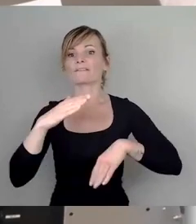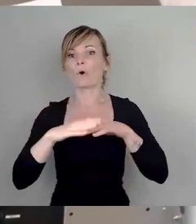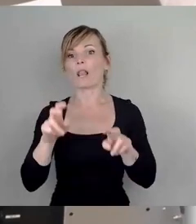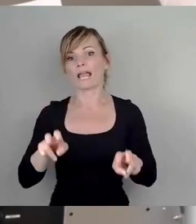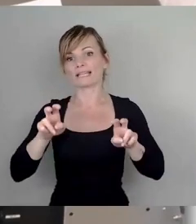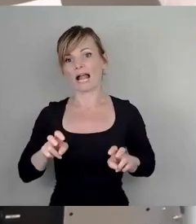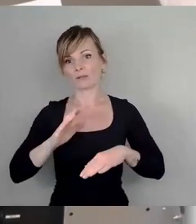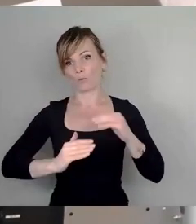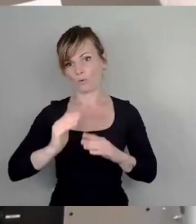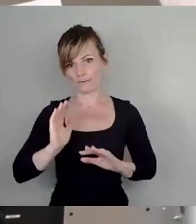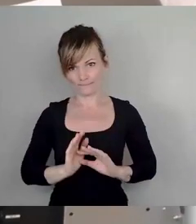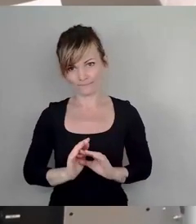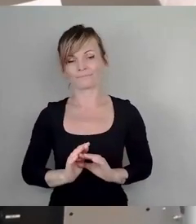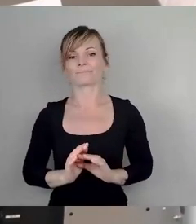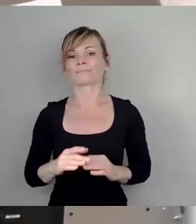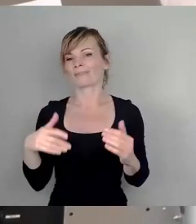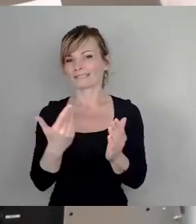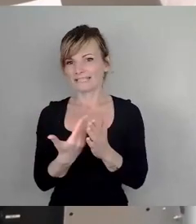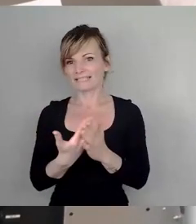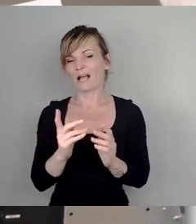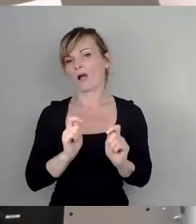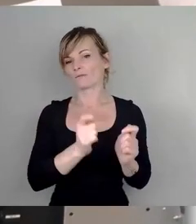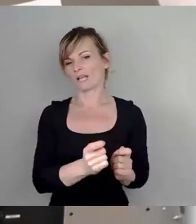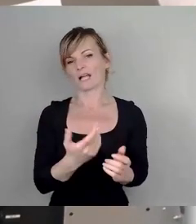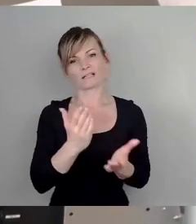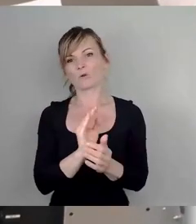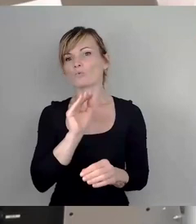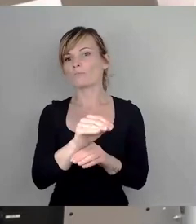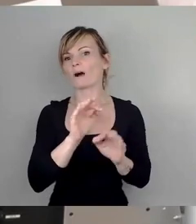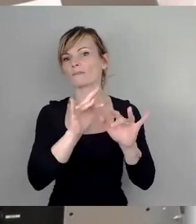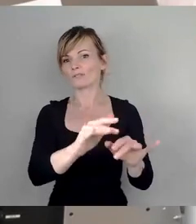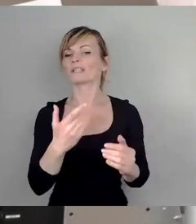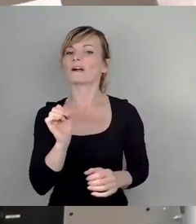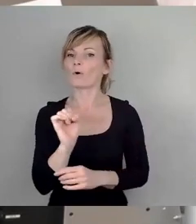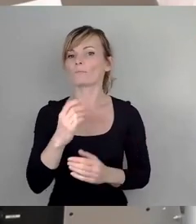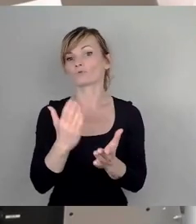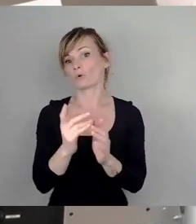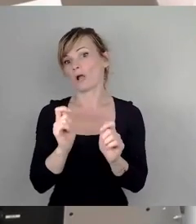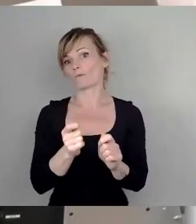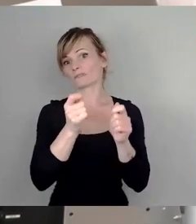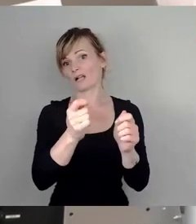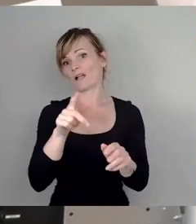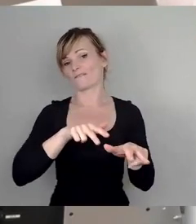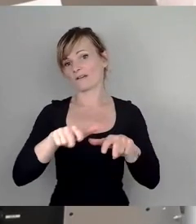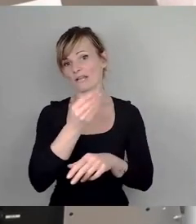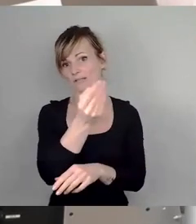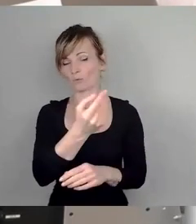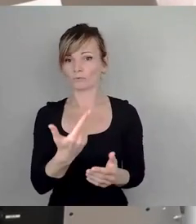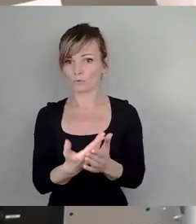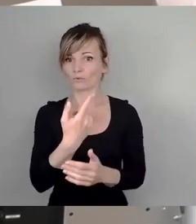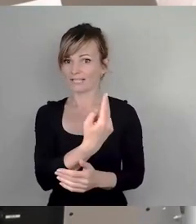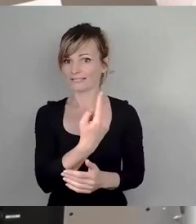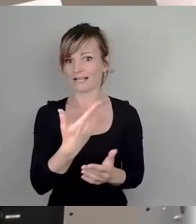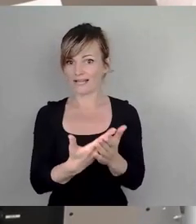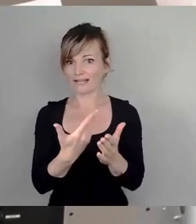Antrag ist eigentlich überflüssig, weil der Auftrag ist bereits an die Verwaltung erteilt in einer ähnlichen Form und die Verwaltung hätte es eigentlich schon längst in der Hand gehabt, da